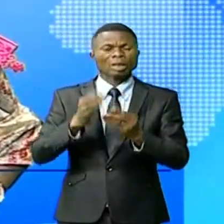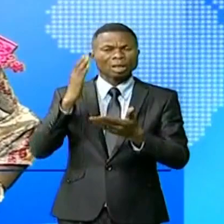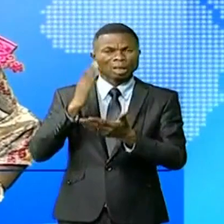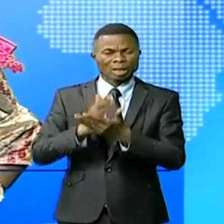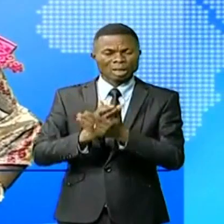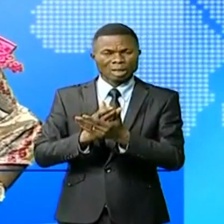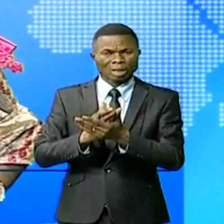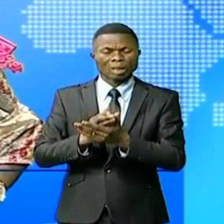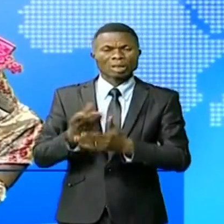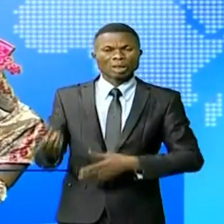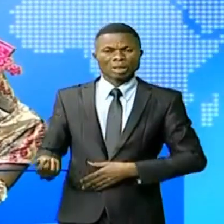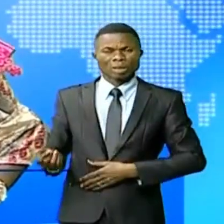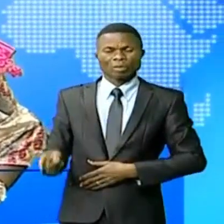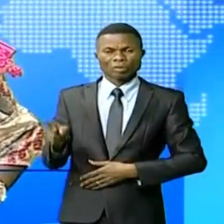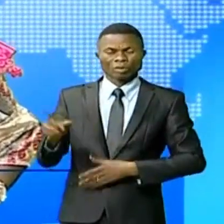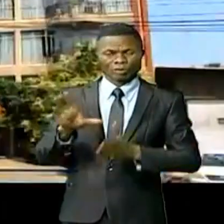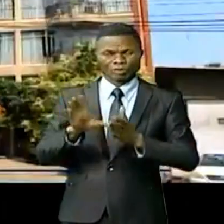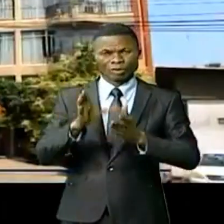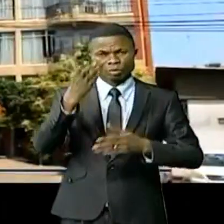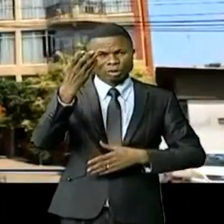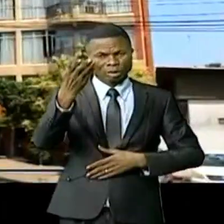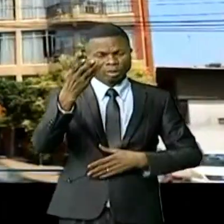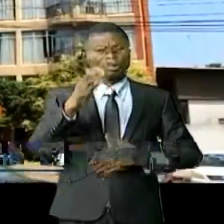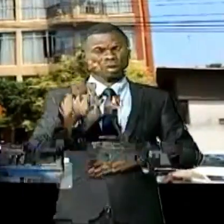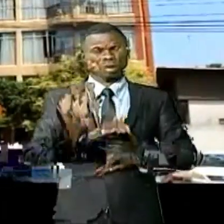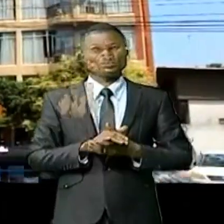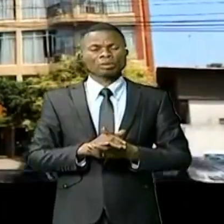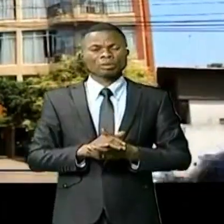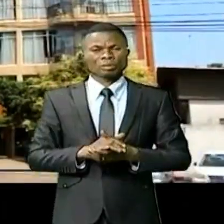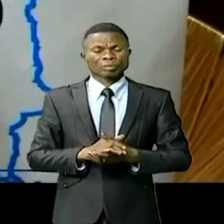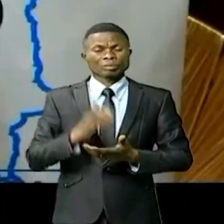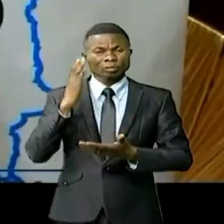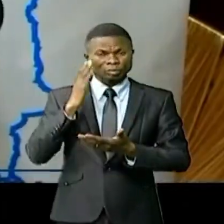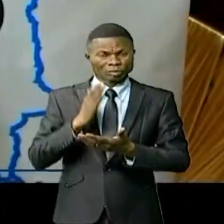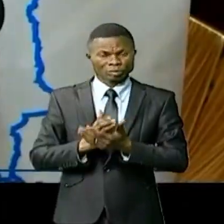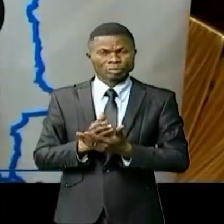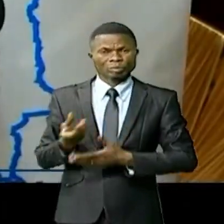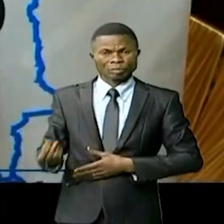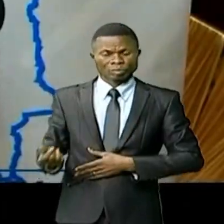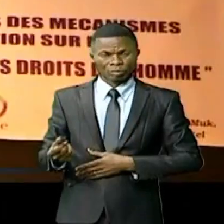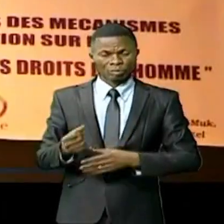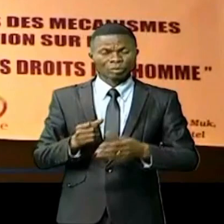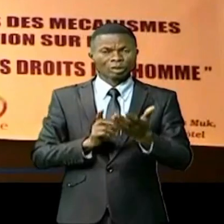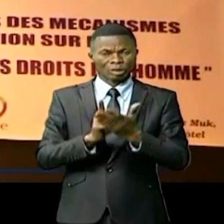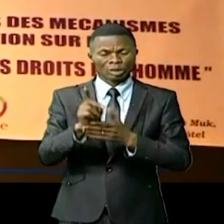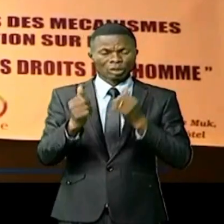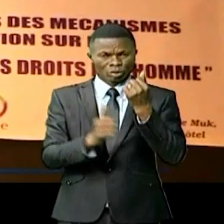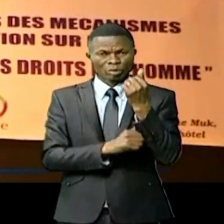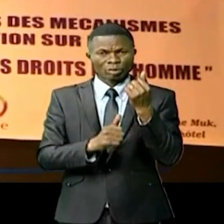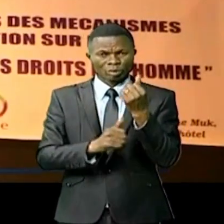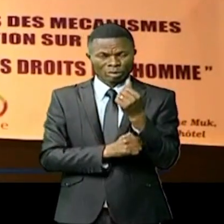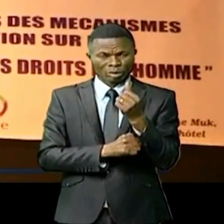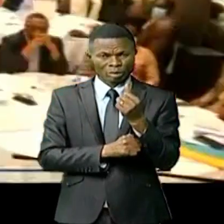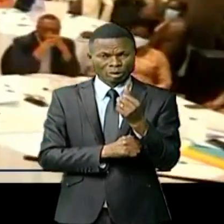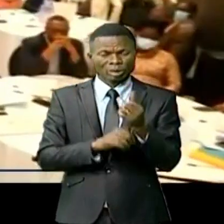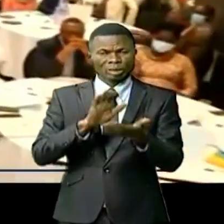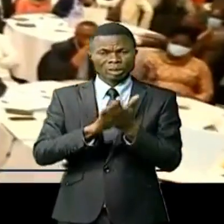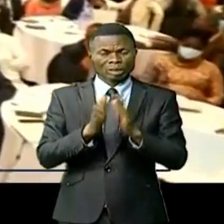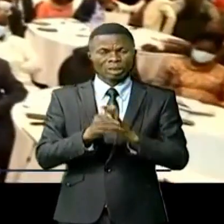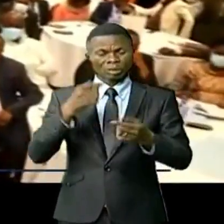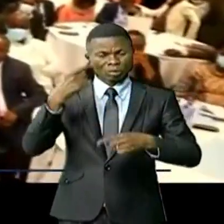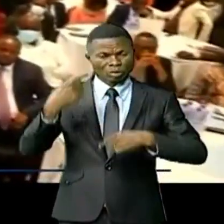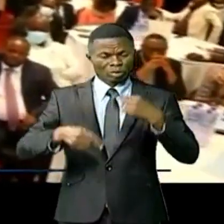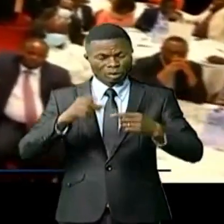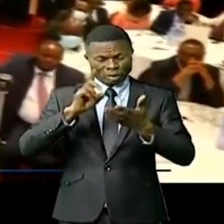contre ces phénomènes. Lutte contre la corruption et les droits de l'homme, ce qui pourrait ressembler à un sujet de